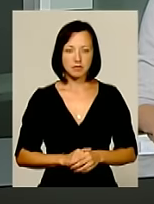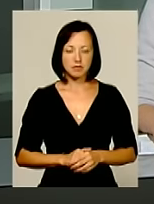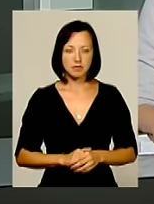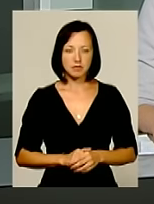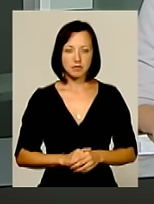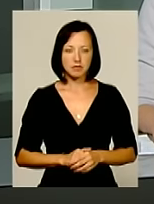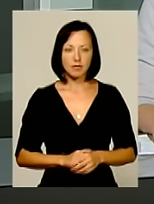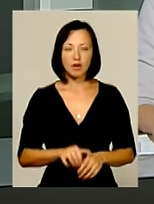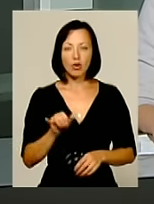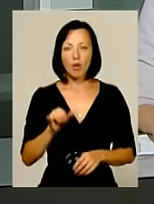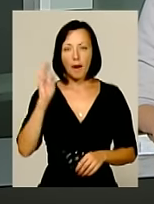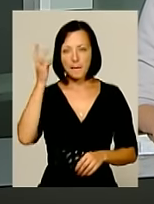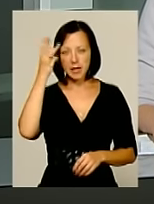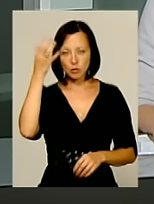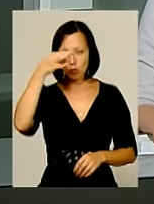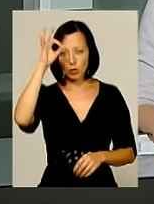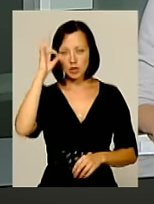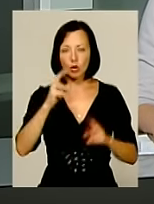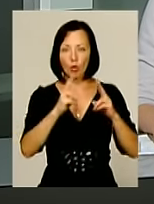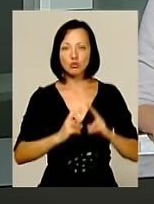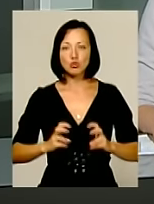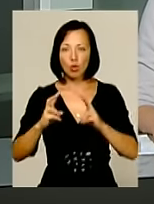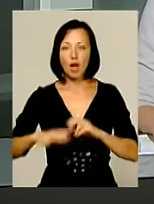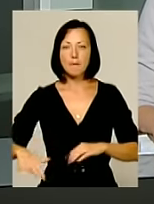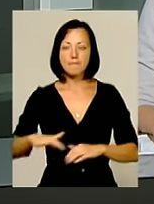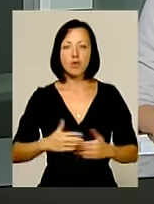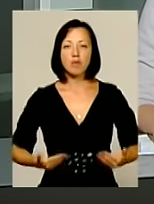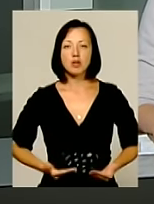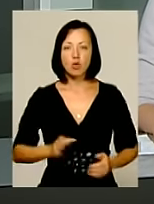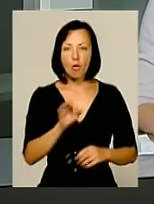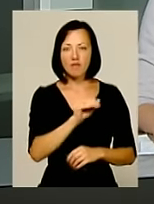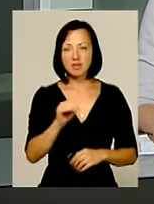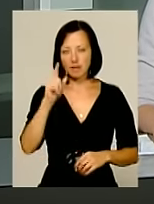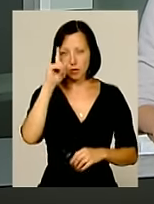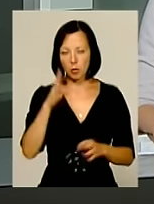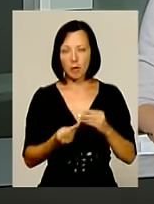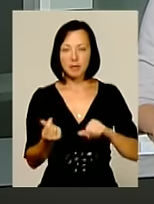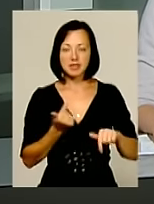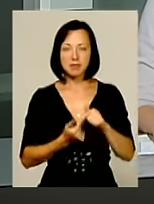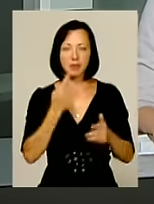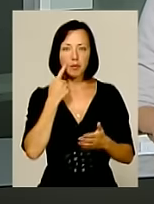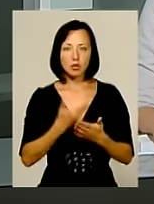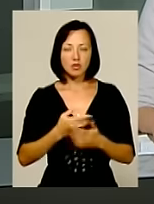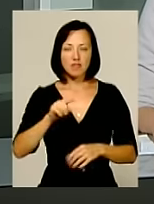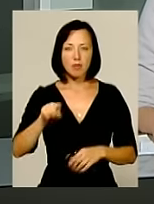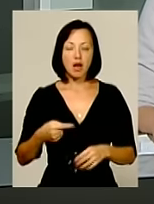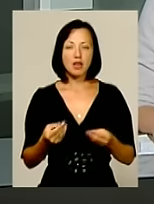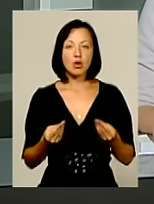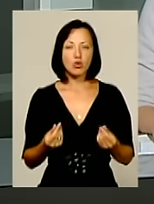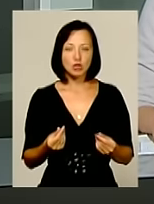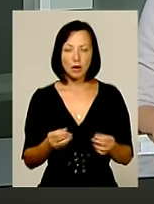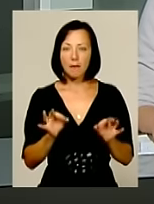У Хмельницькому поліція обшукує помешкання та офіс відомого бізнесмена. Його підозрюють у вимаганні грошей.